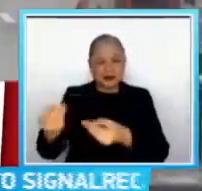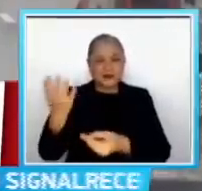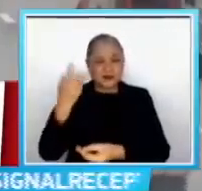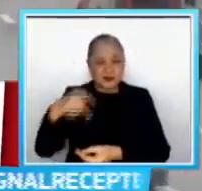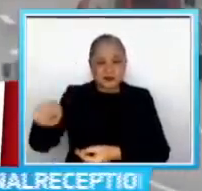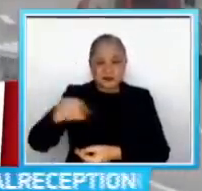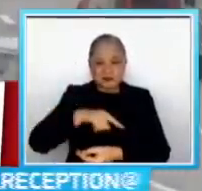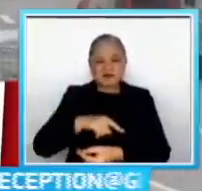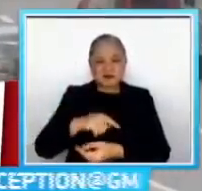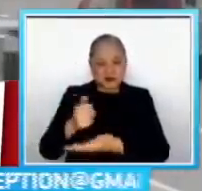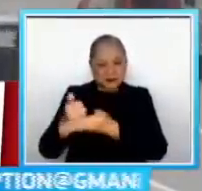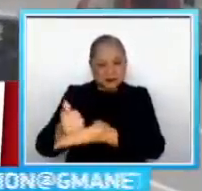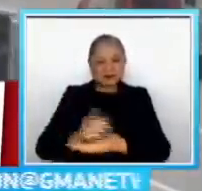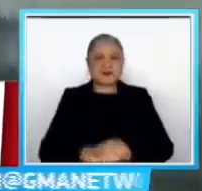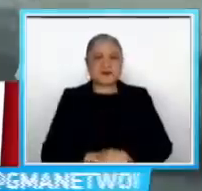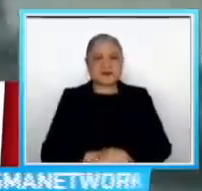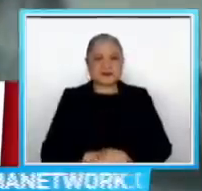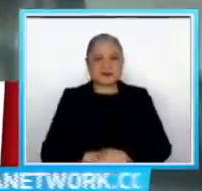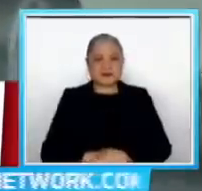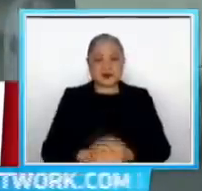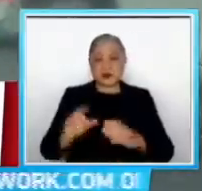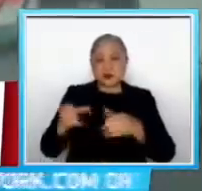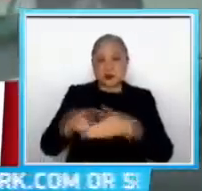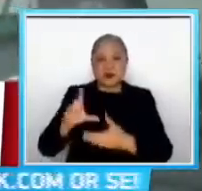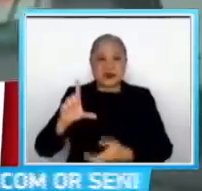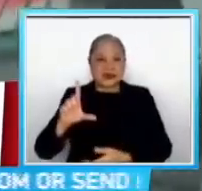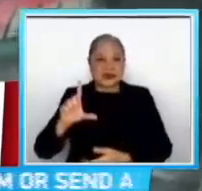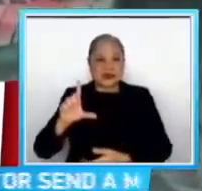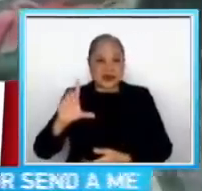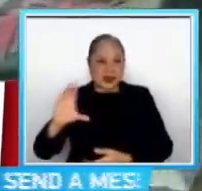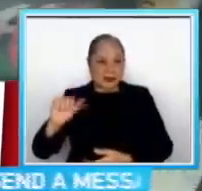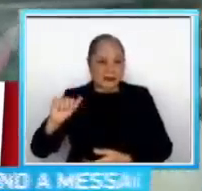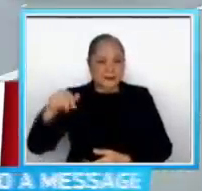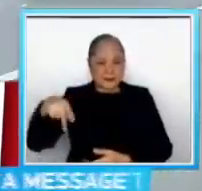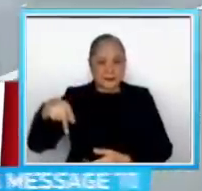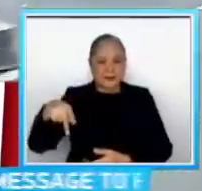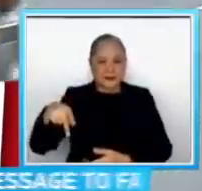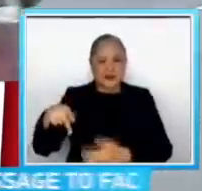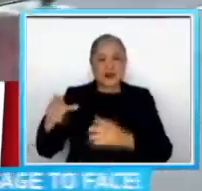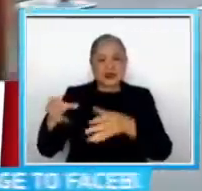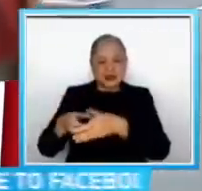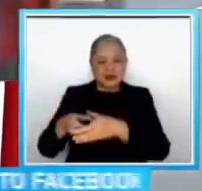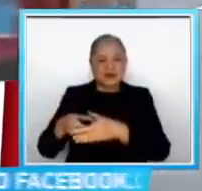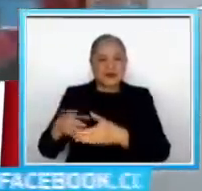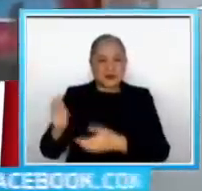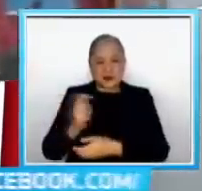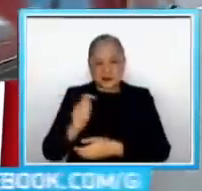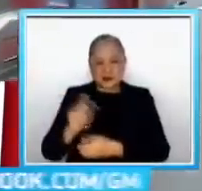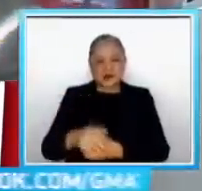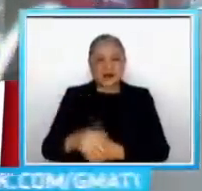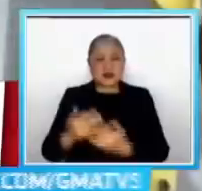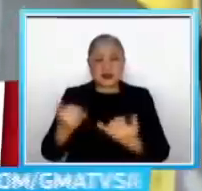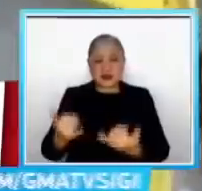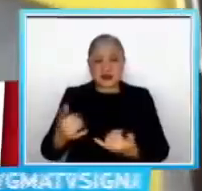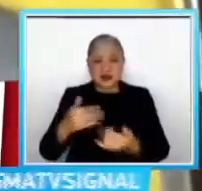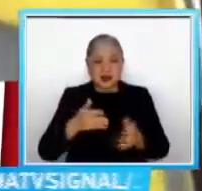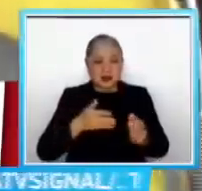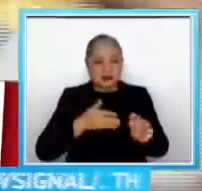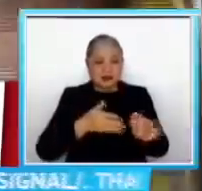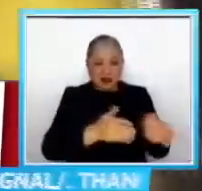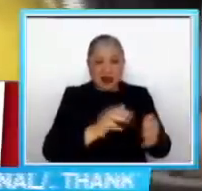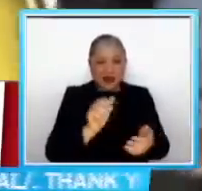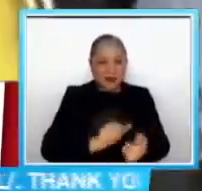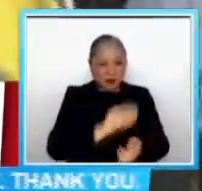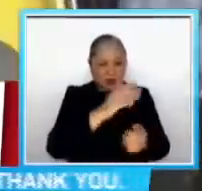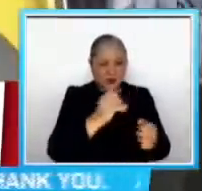Ayon sa grupong LTAP, uligan ng transportasyon at operasyon sa Pilipinas Hindi nang yan ang yayari sa ruta ng antipolo Nakatanggap